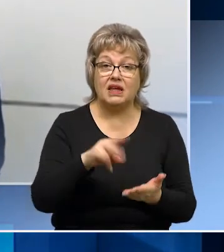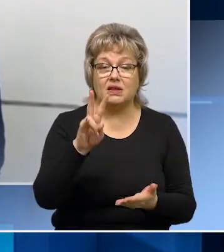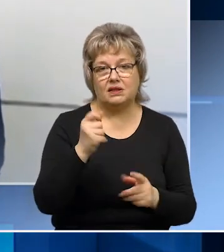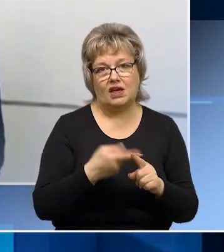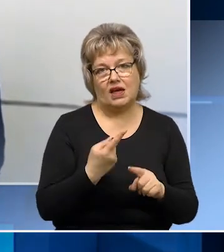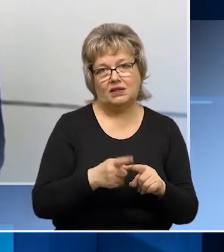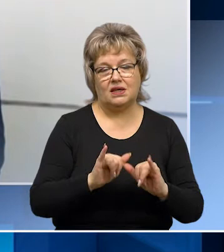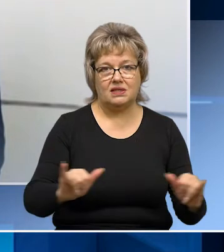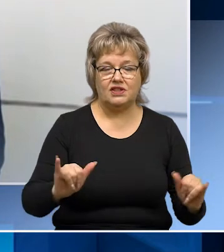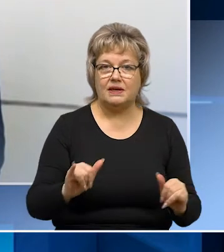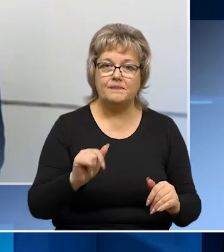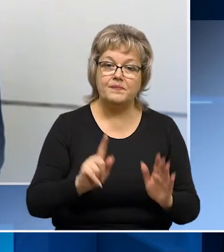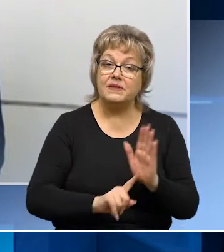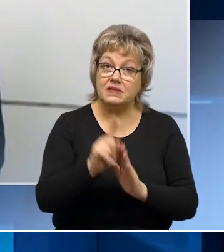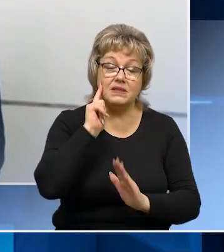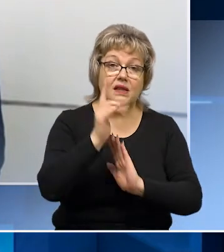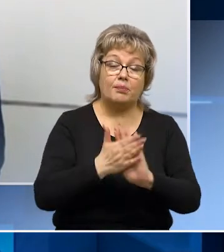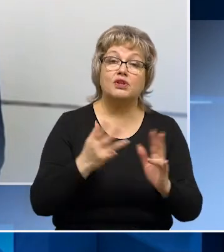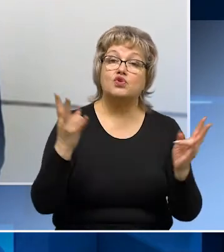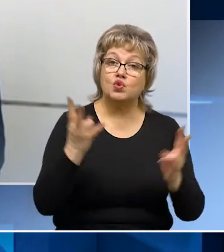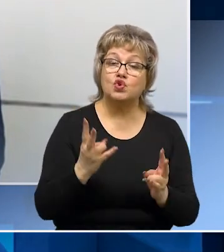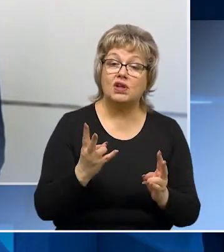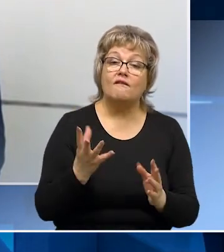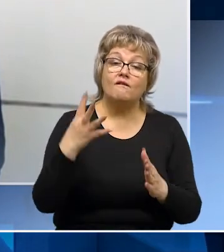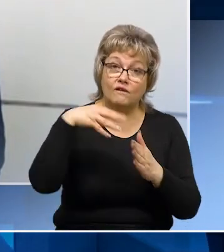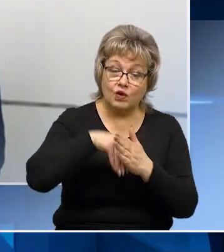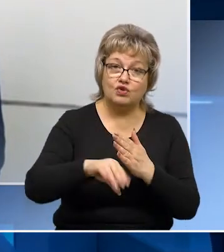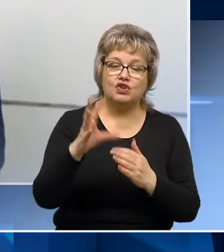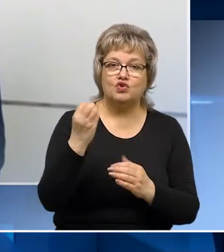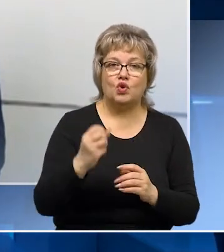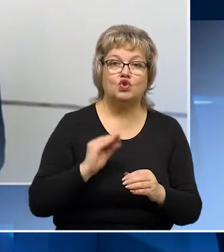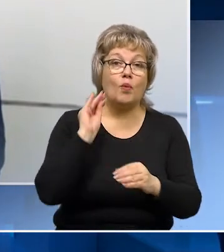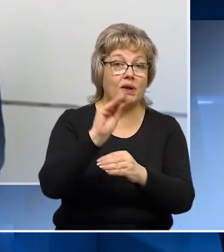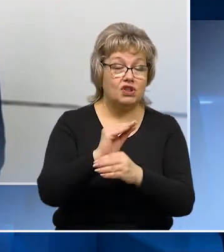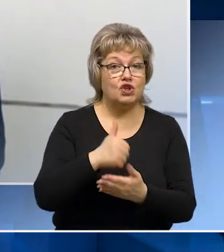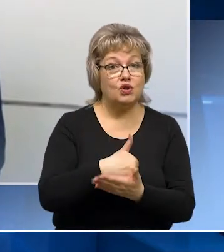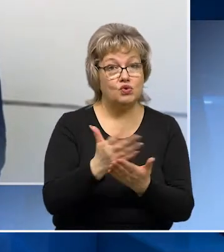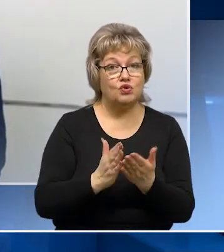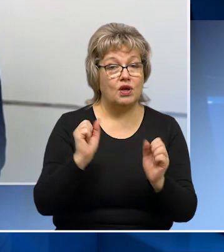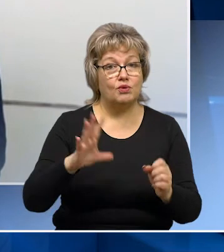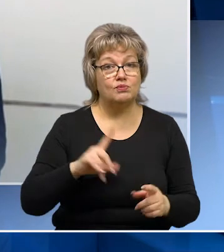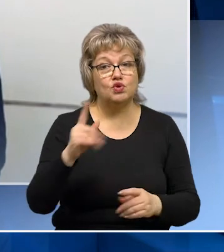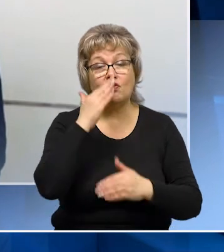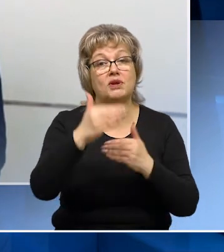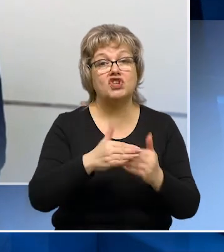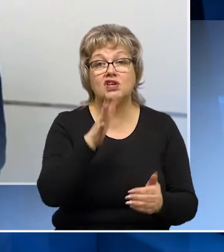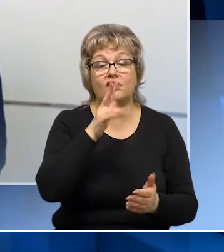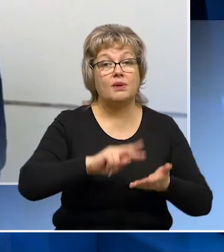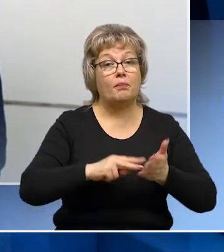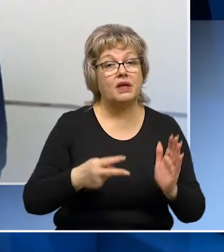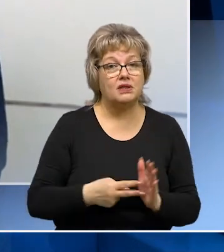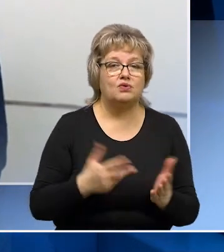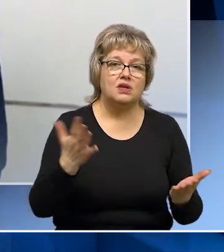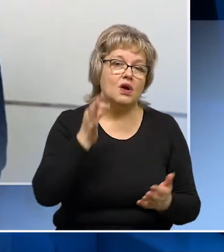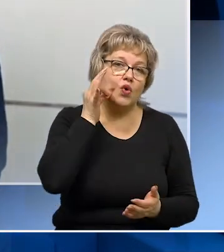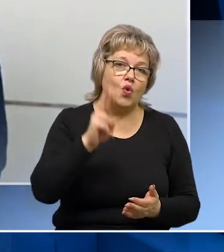повлияла на его развитие? Стало ли понятно, что нужно включить еще какие-то дополнительные услуги? Может, что-то планируется в ближайшее время?